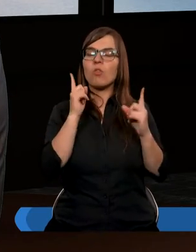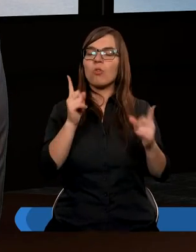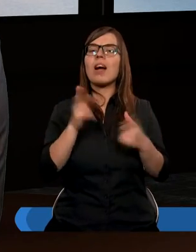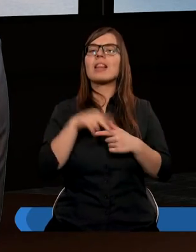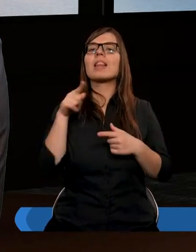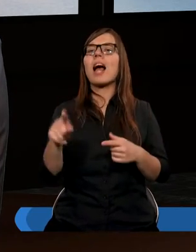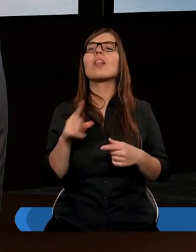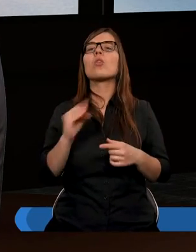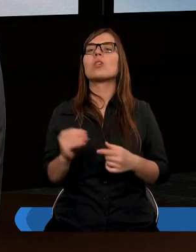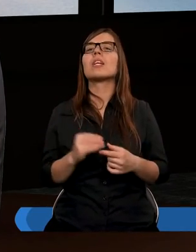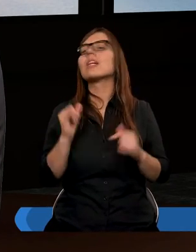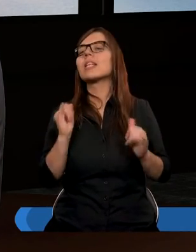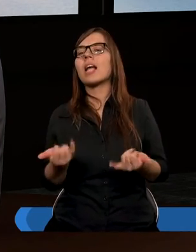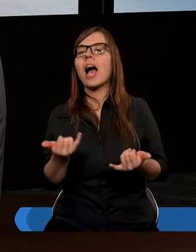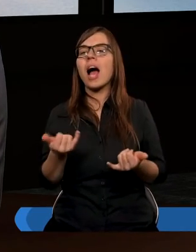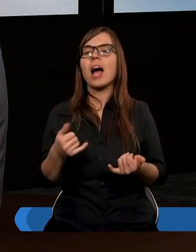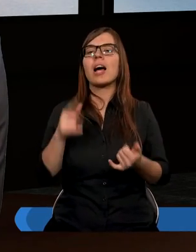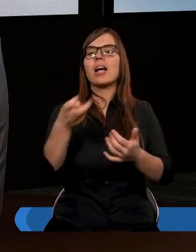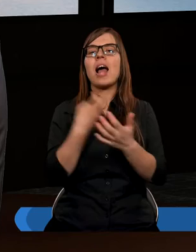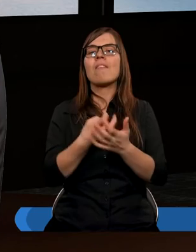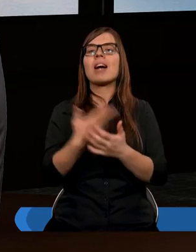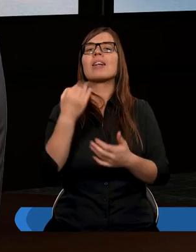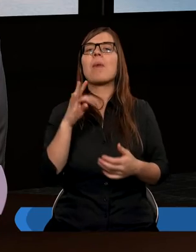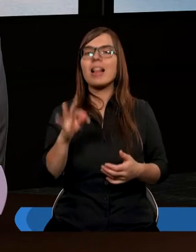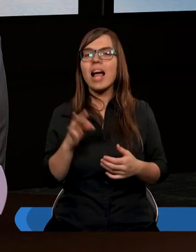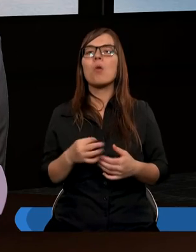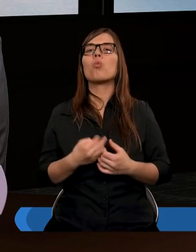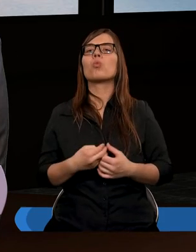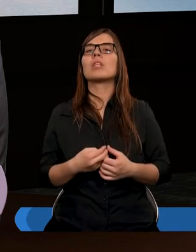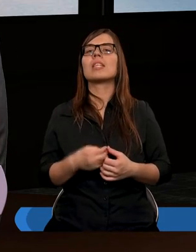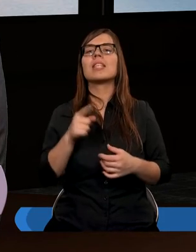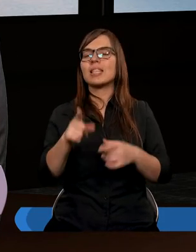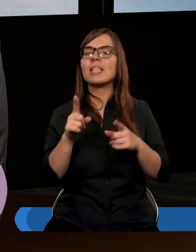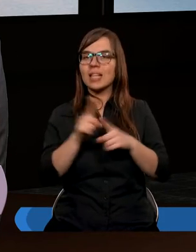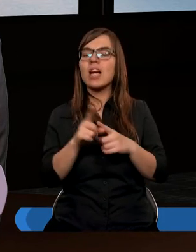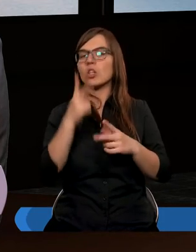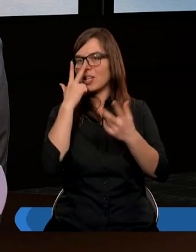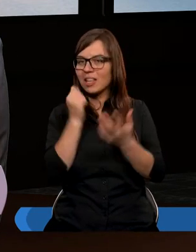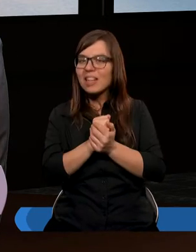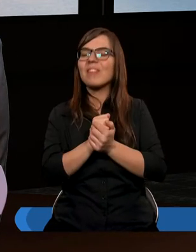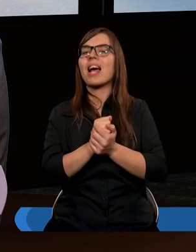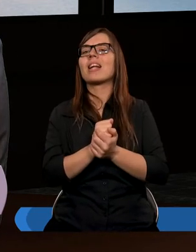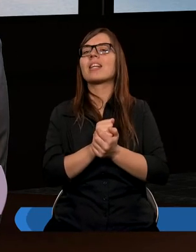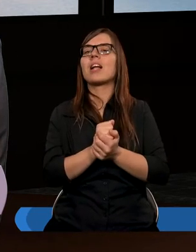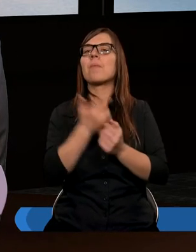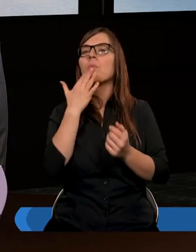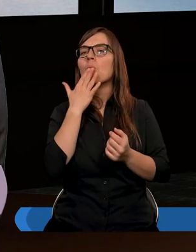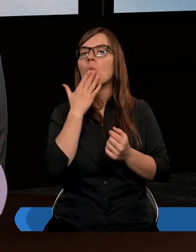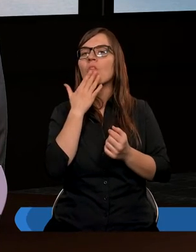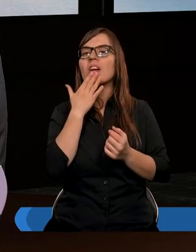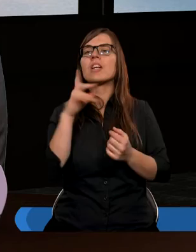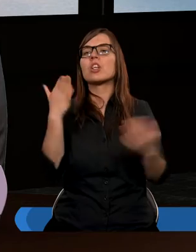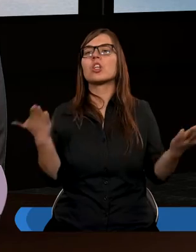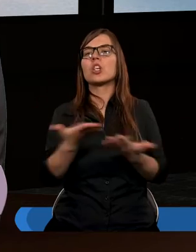uwagę na to, jak ewangelista Mateusz tak trafnie stwierdza, kiedy mówi,